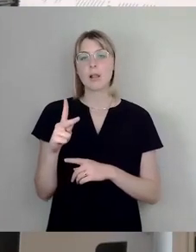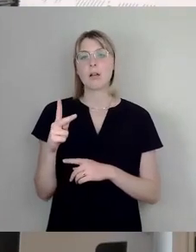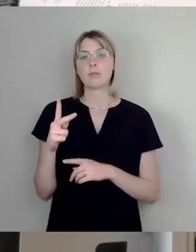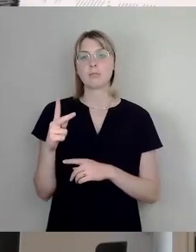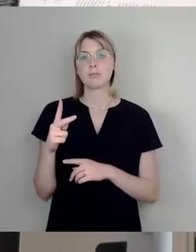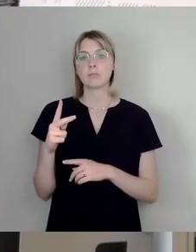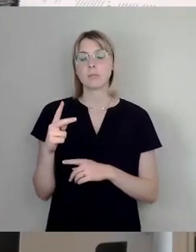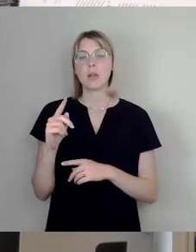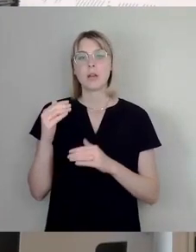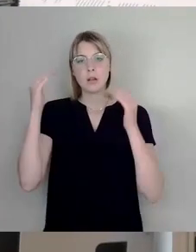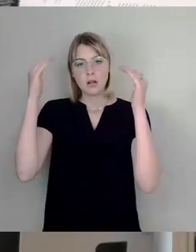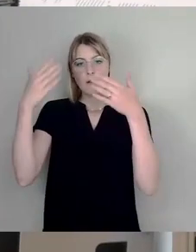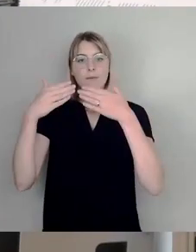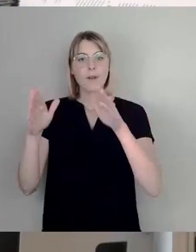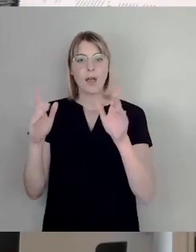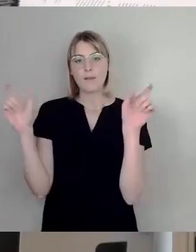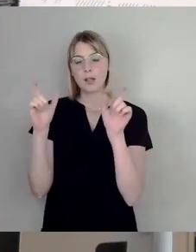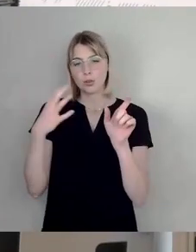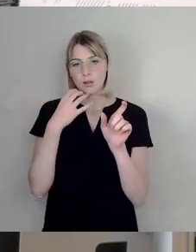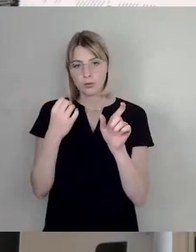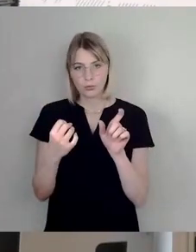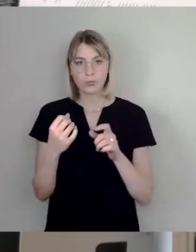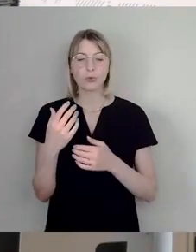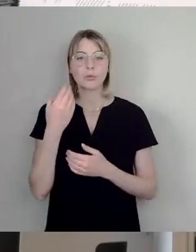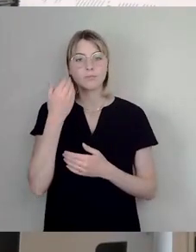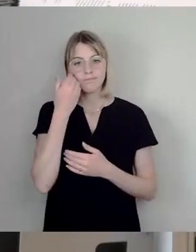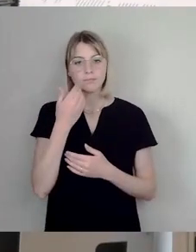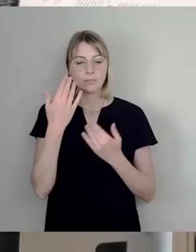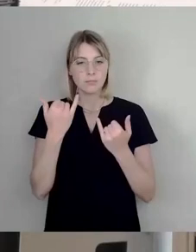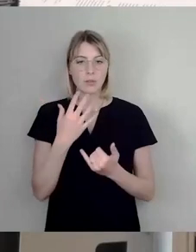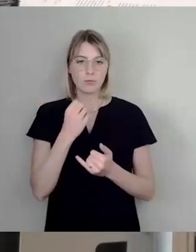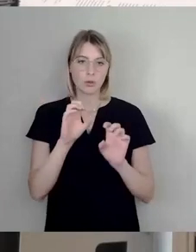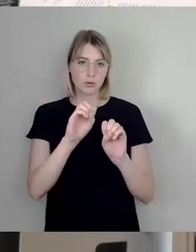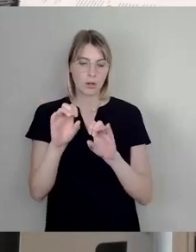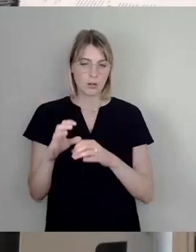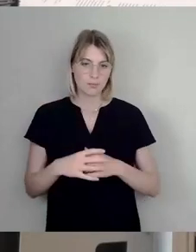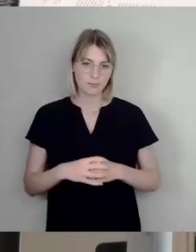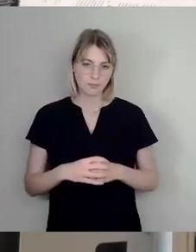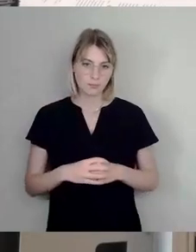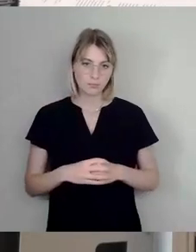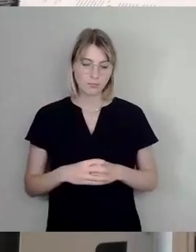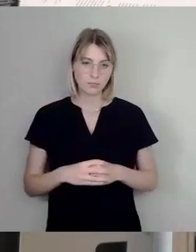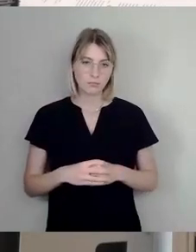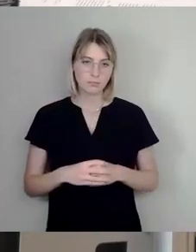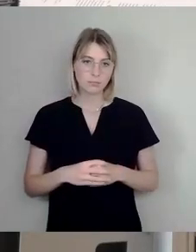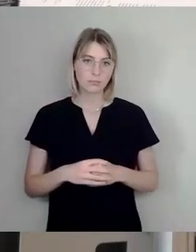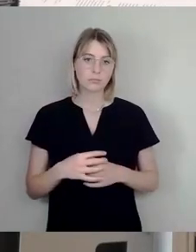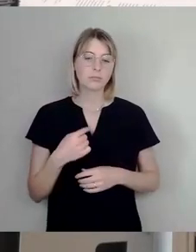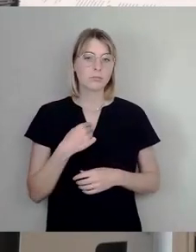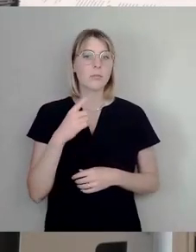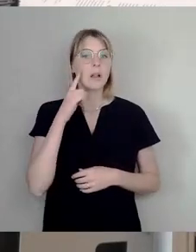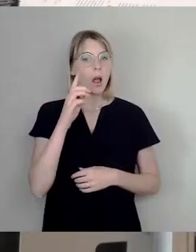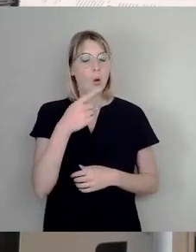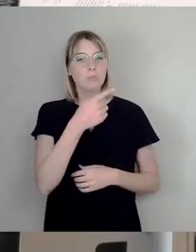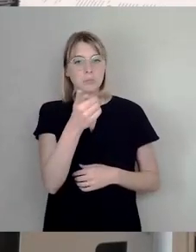eine Perspektive aus der Dresdner Subkultur erläutern zu können. Ich gehe davon aus, dass die meisten von Ihnen hier schon von